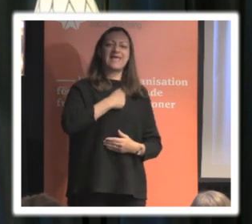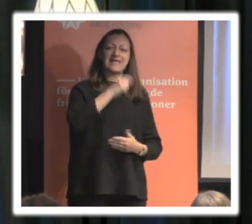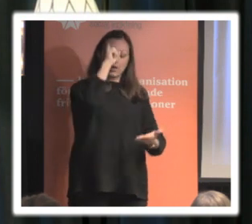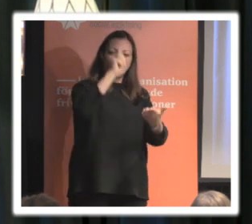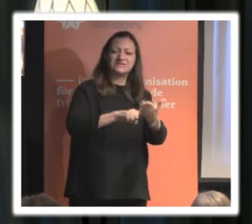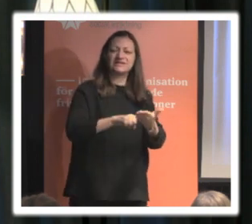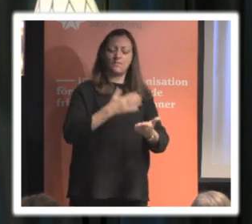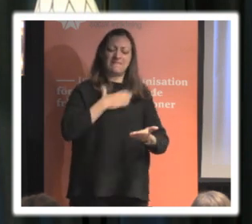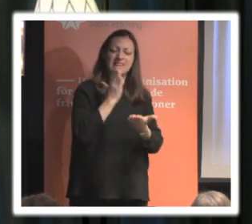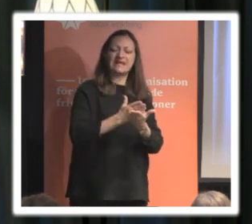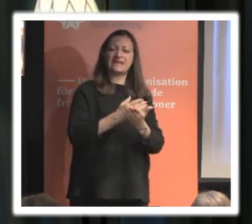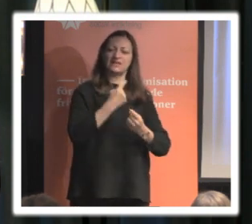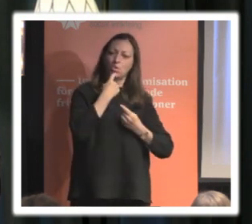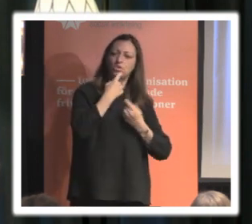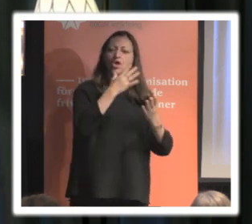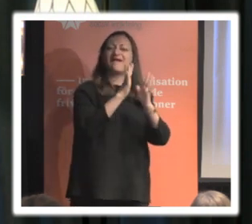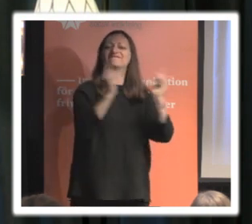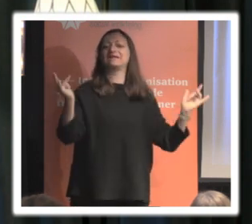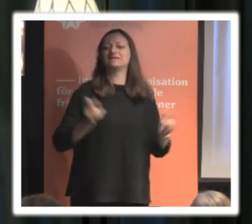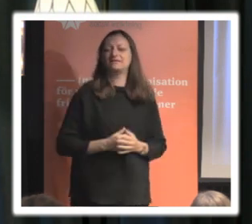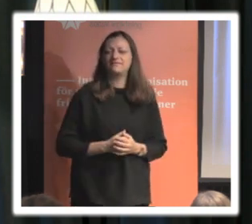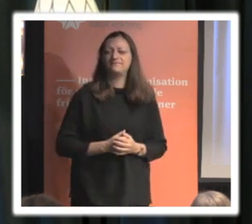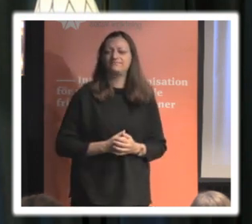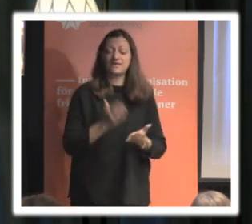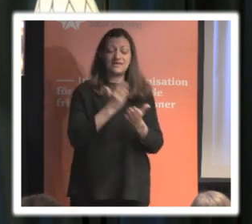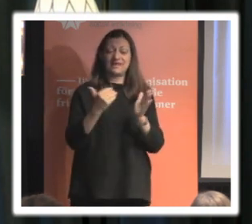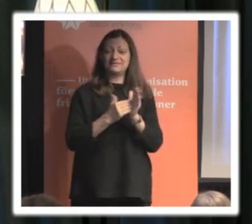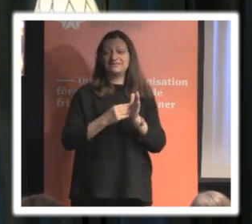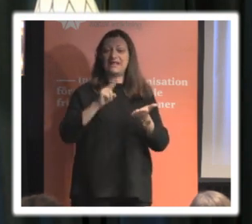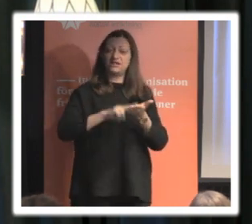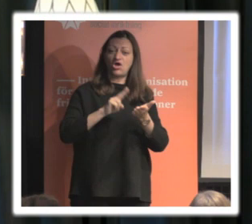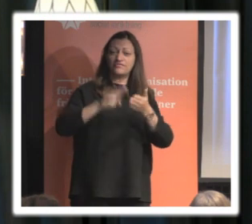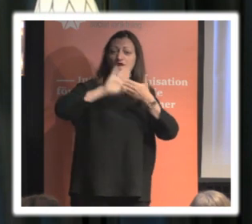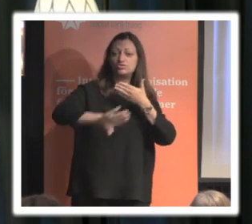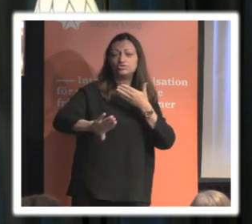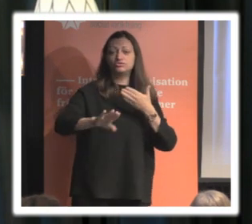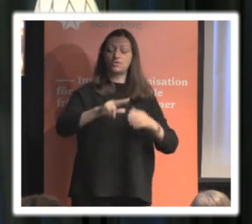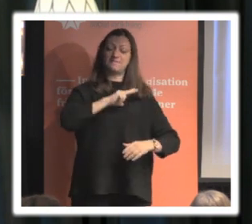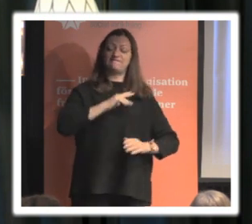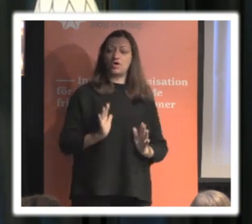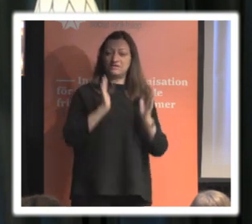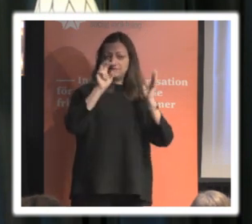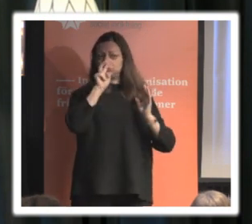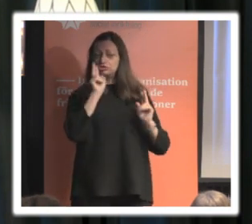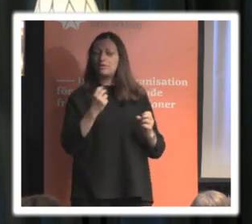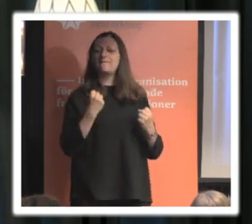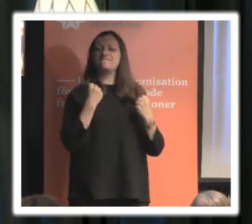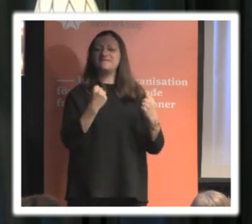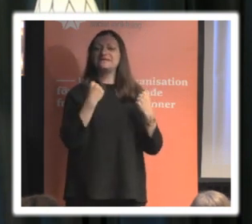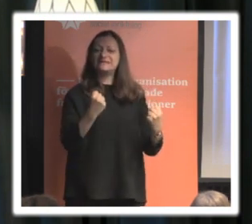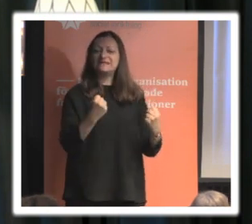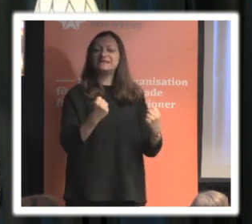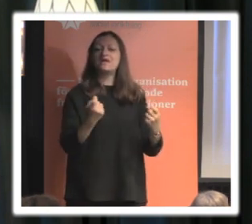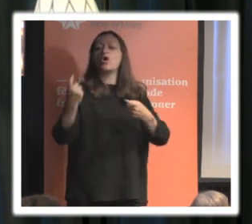fritt. Att rätten till dataskydd och privatliv ses som väldigt viktiga för andra rättigheter